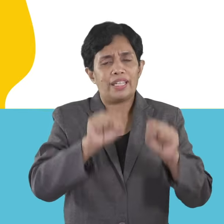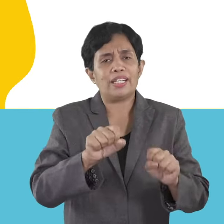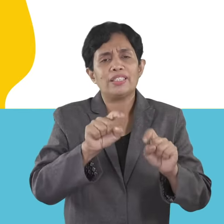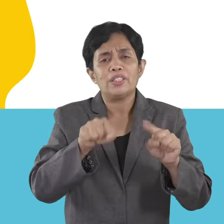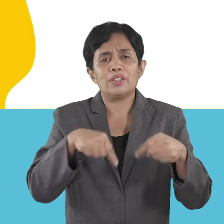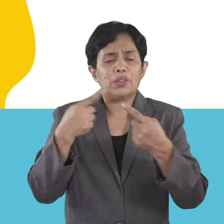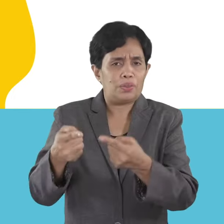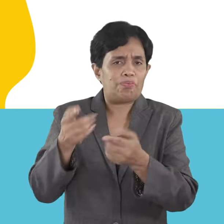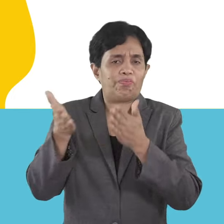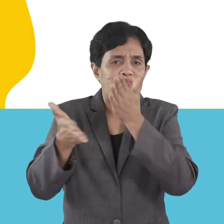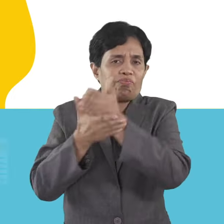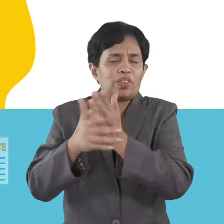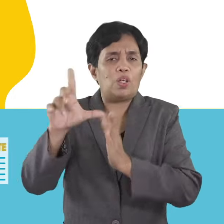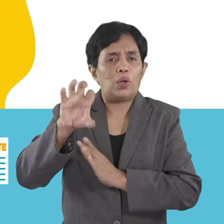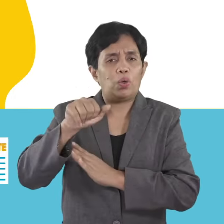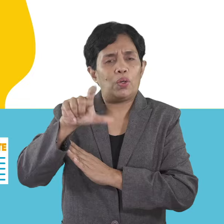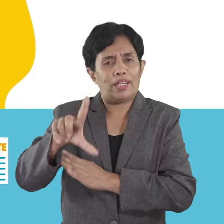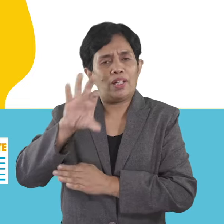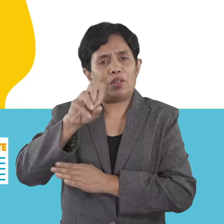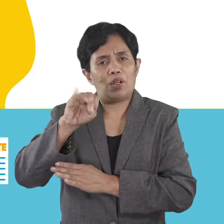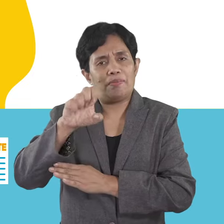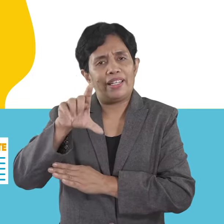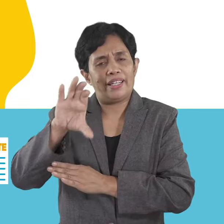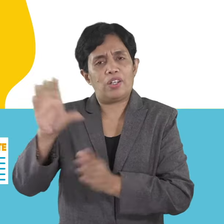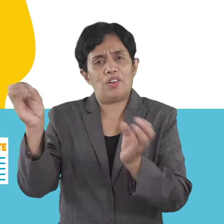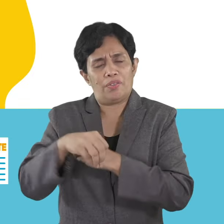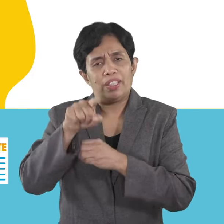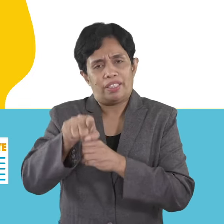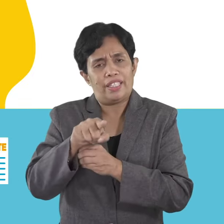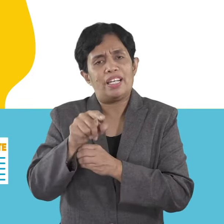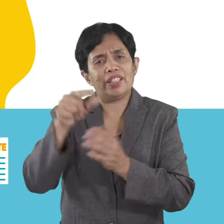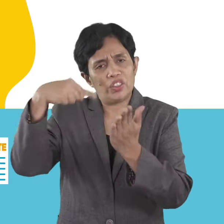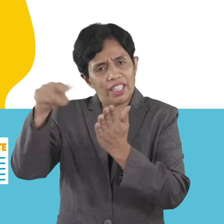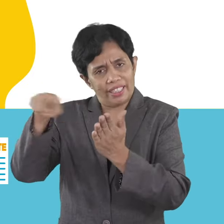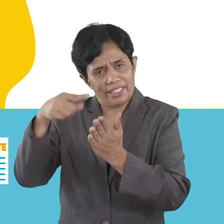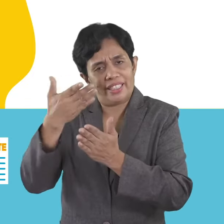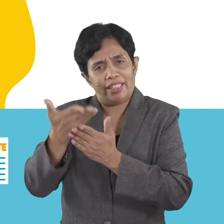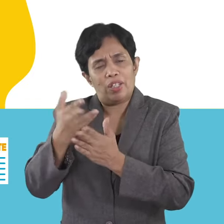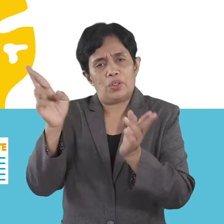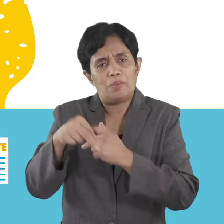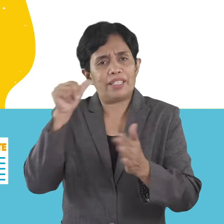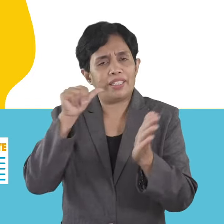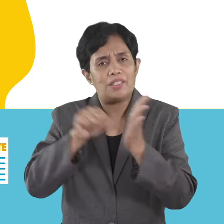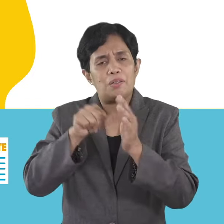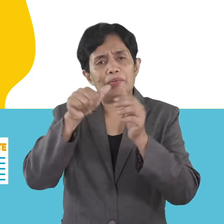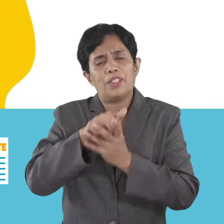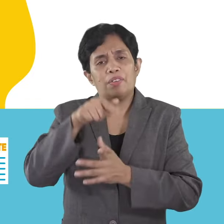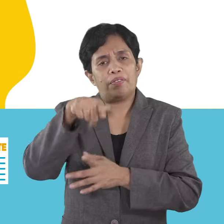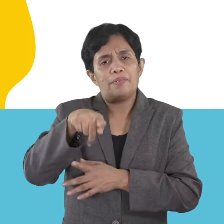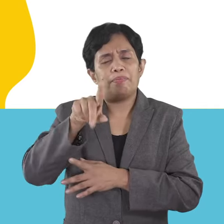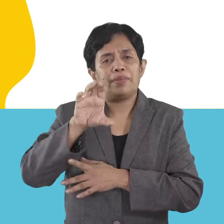eleksyon. O, mahimo ka mo adto sa lokal nga Comelect Office o Voting Center, pipila ka adlaw